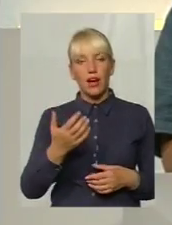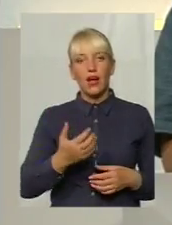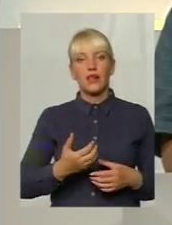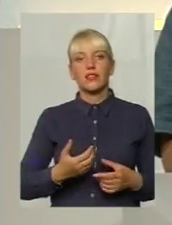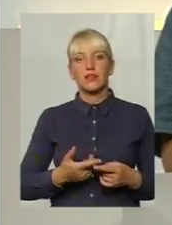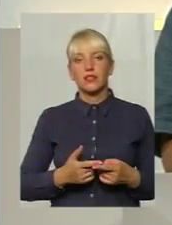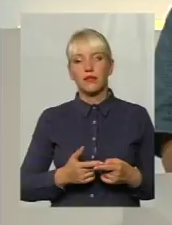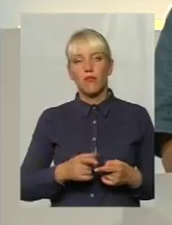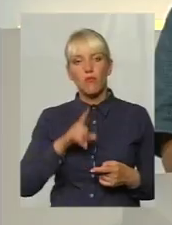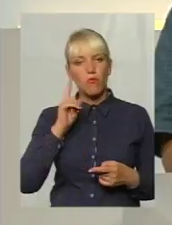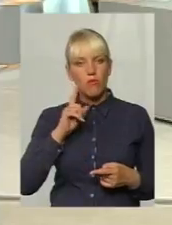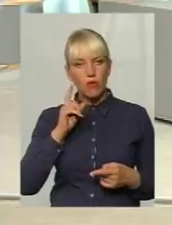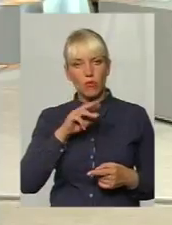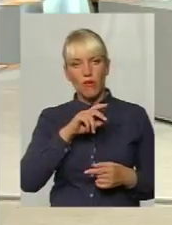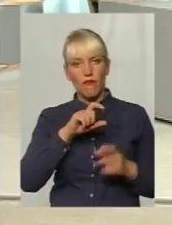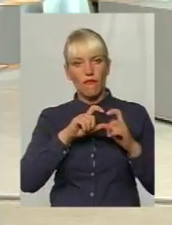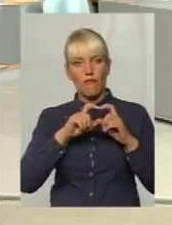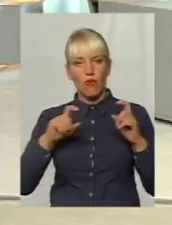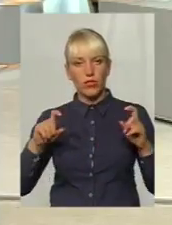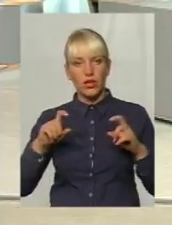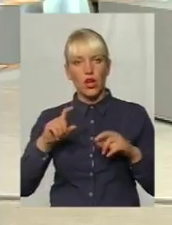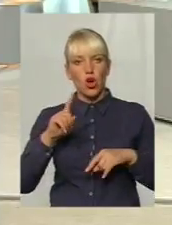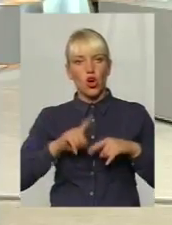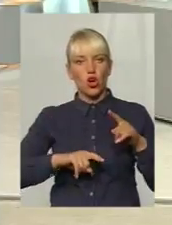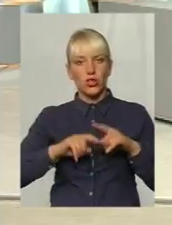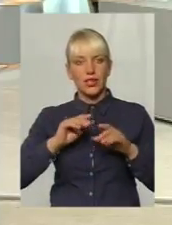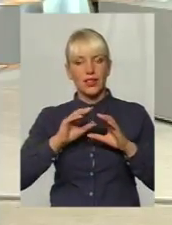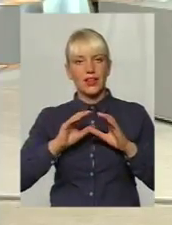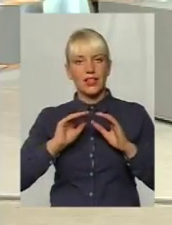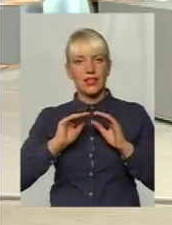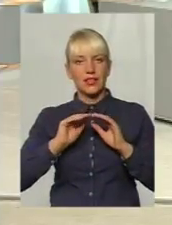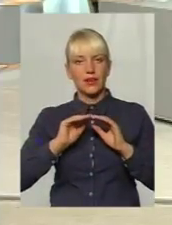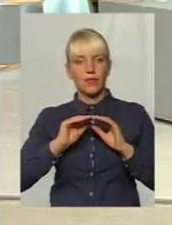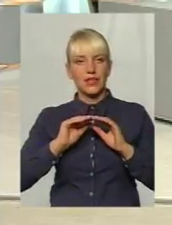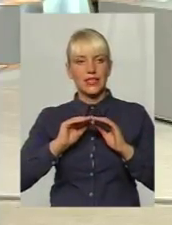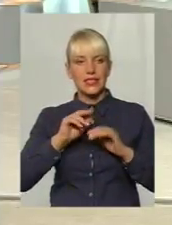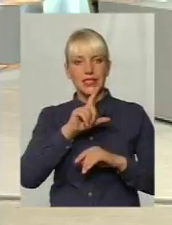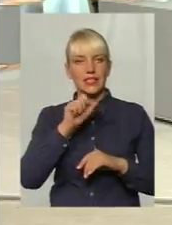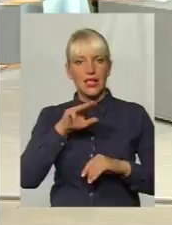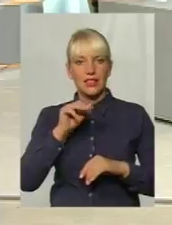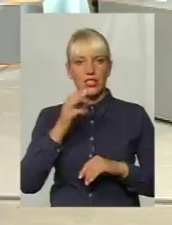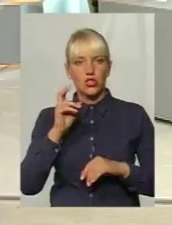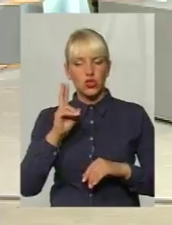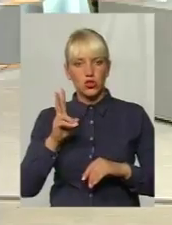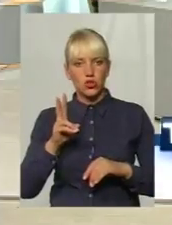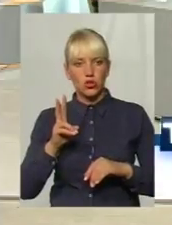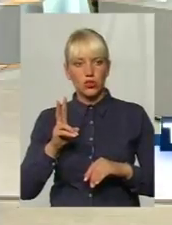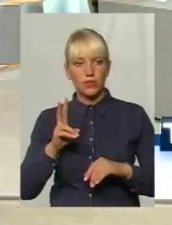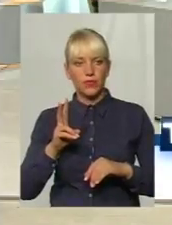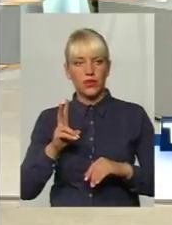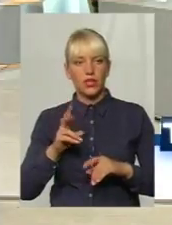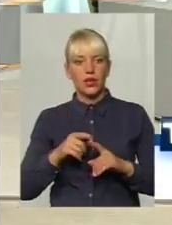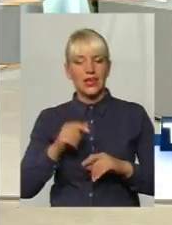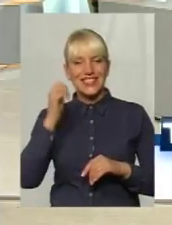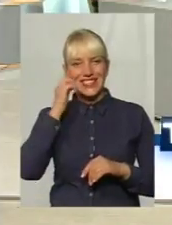молодіня фон Родини Завтишок, Старок Константинівський. Хорбан Родини Завтишку,